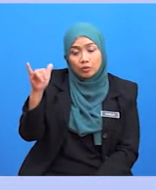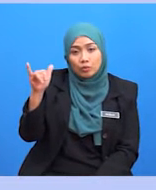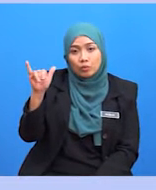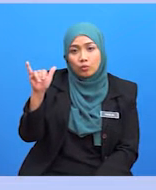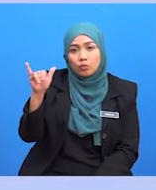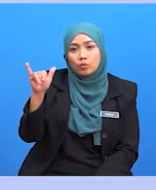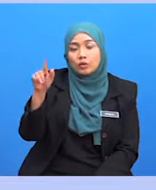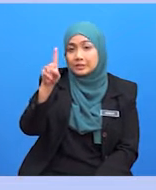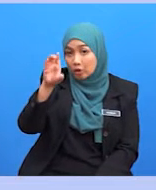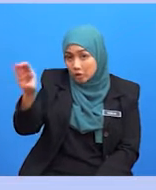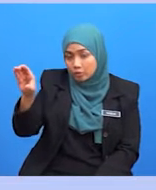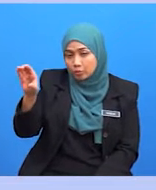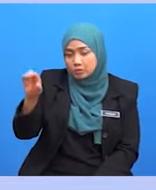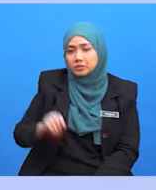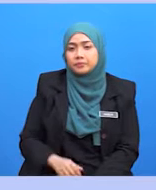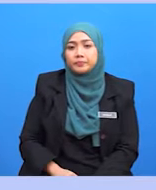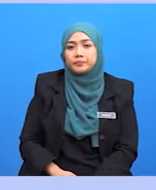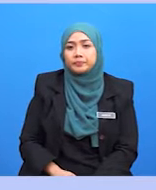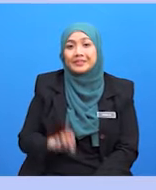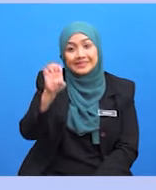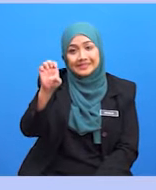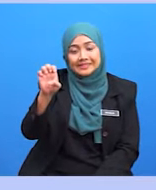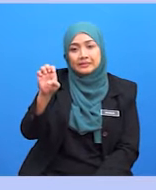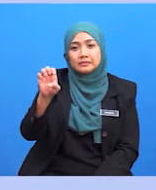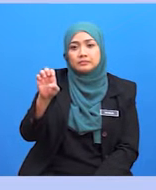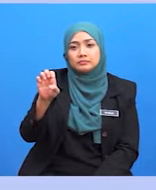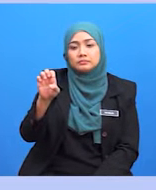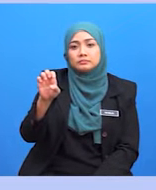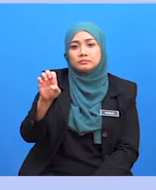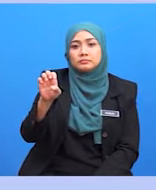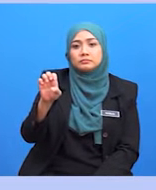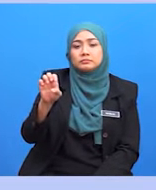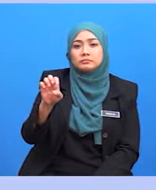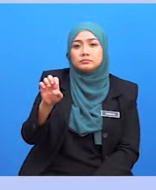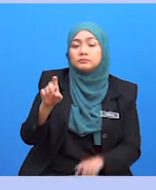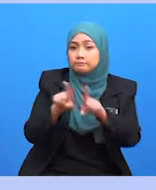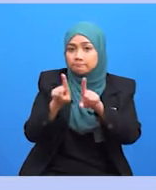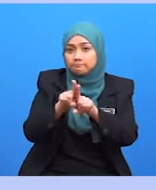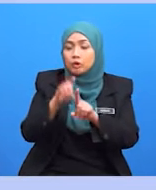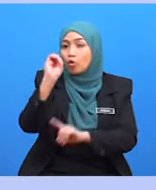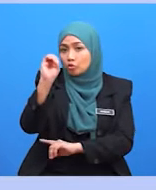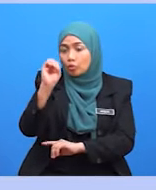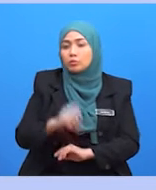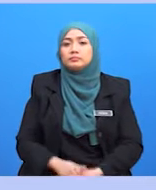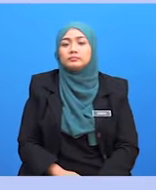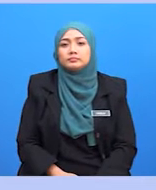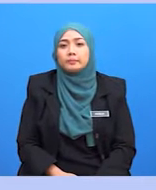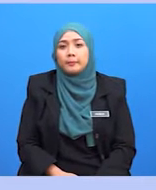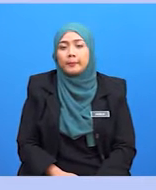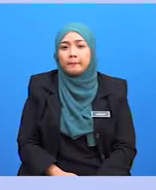Y bernilai 100 dan key pada K sama seperti cyan iaitu kosong.